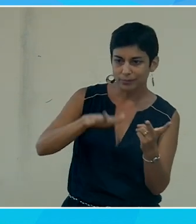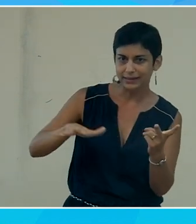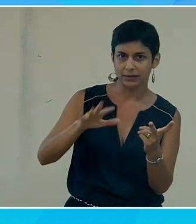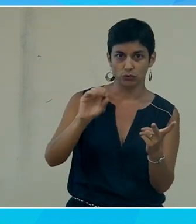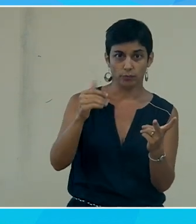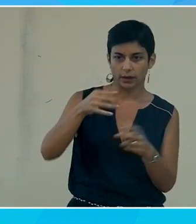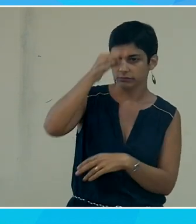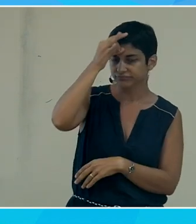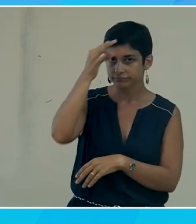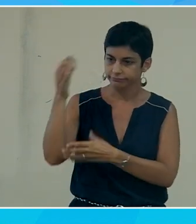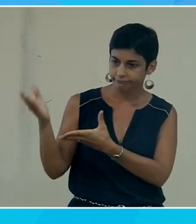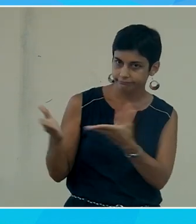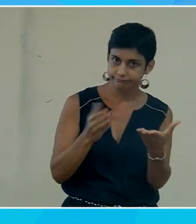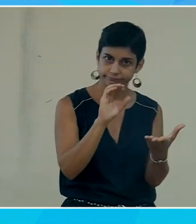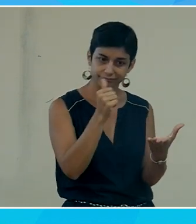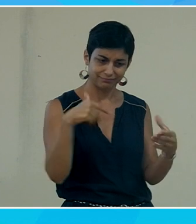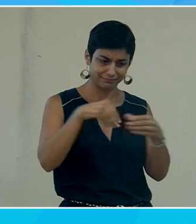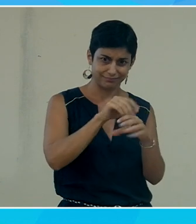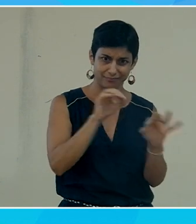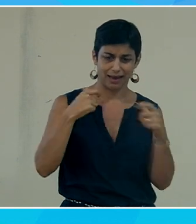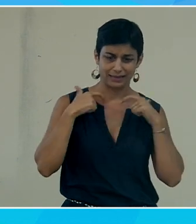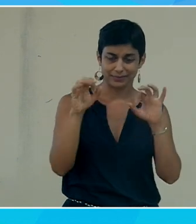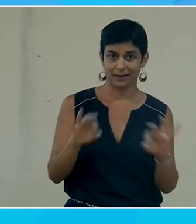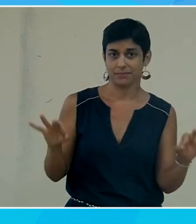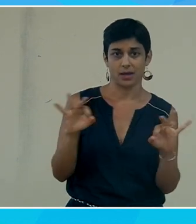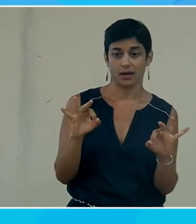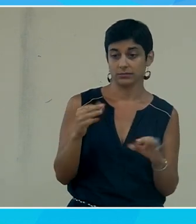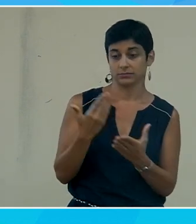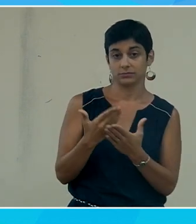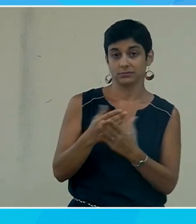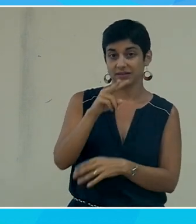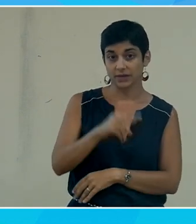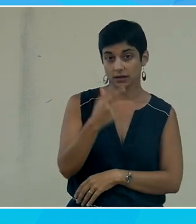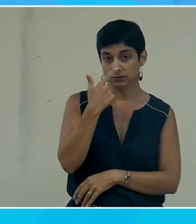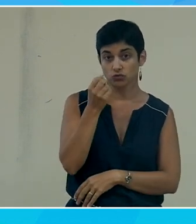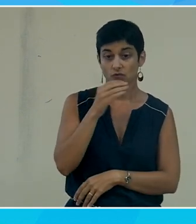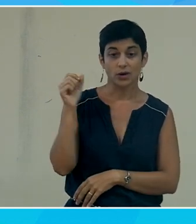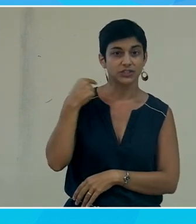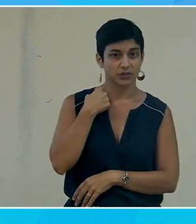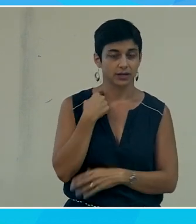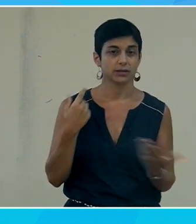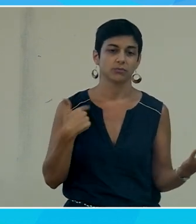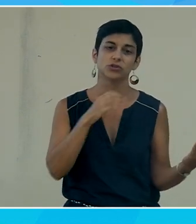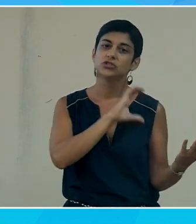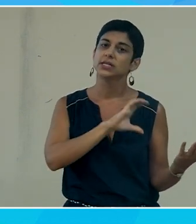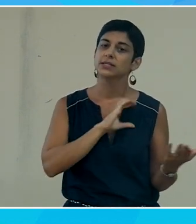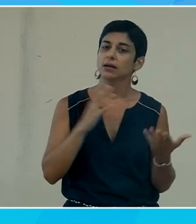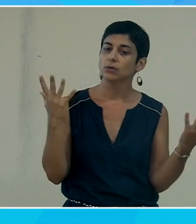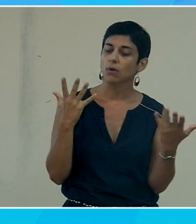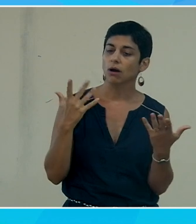numérique vers du numérique qui n'est pas inclusif ou pas accessible c'est malheureusement souvent voué à l'échec et j'essaierai de